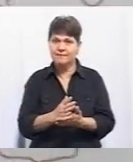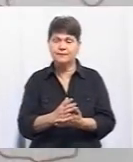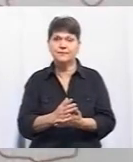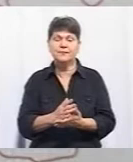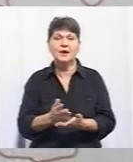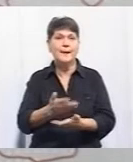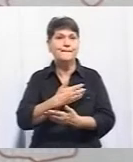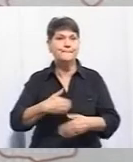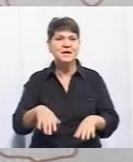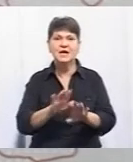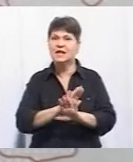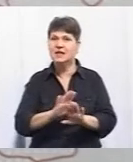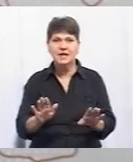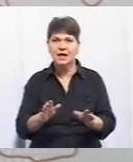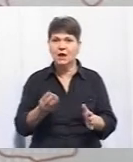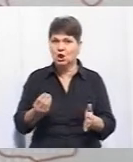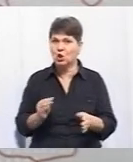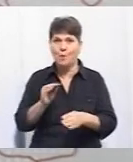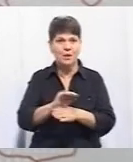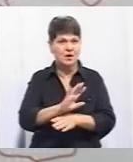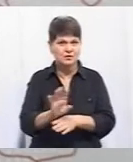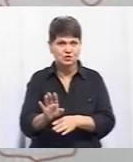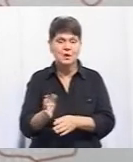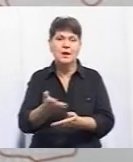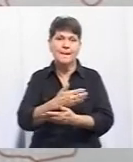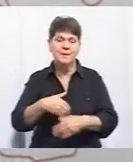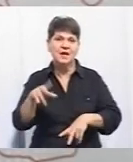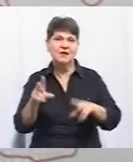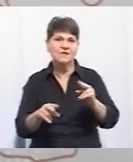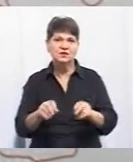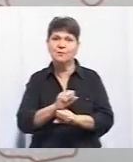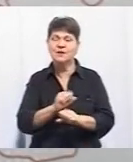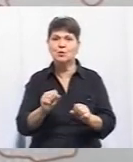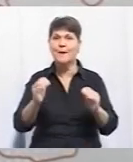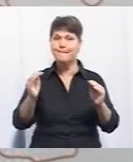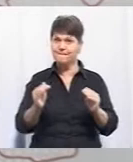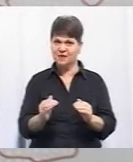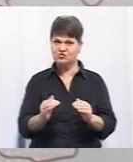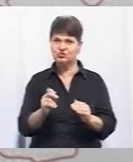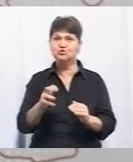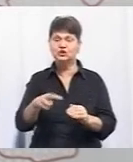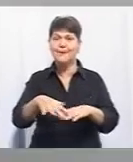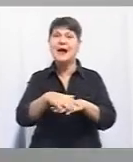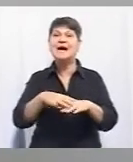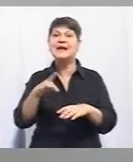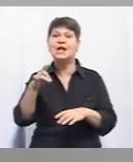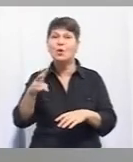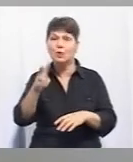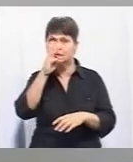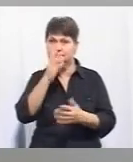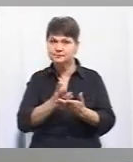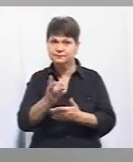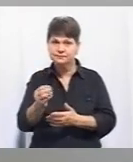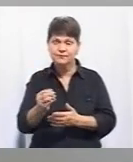Ми не доплачуємо ніколи, тобто ми вважаємо, що не можна платити менше, ніж ринок платить людині в цивільній сфері.